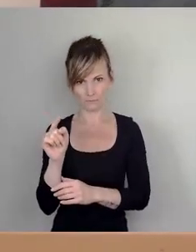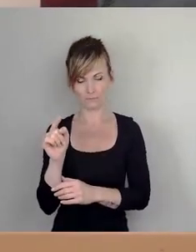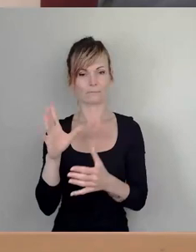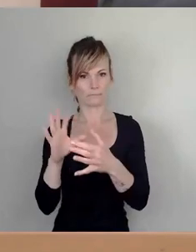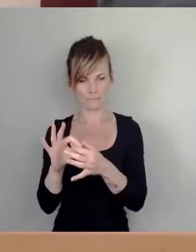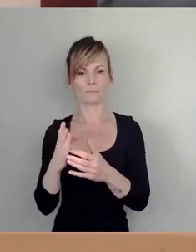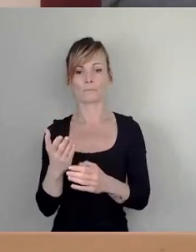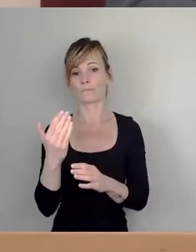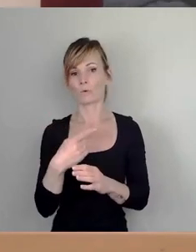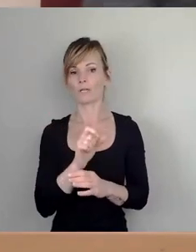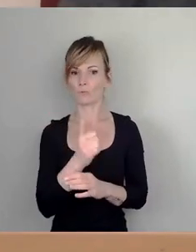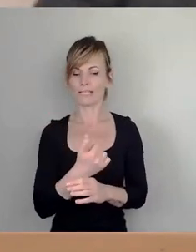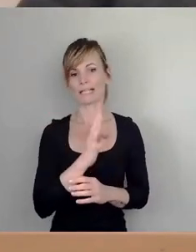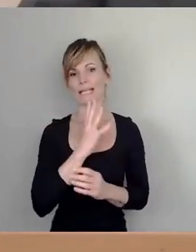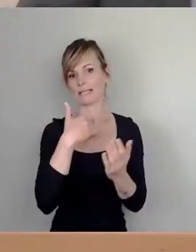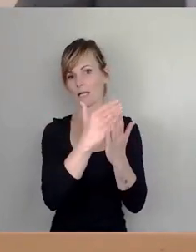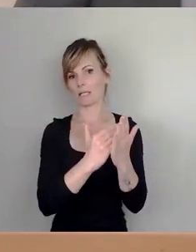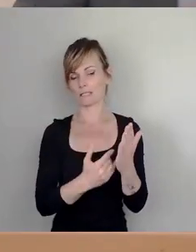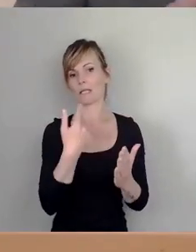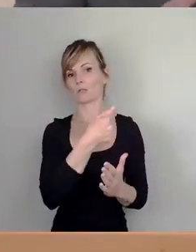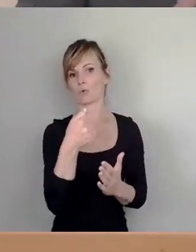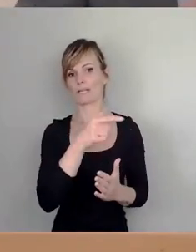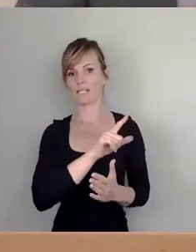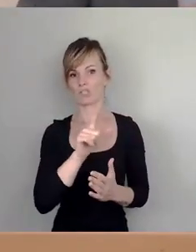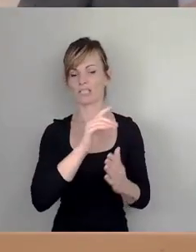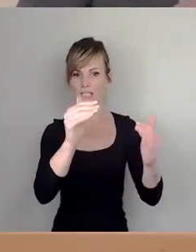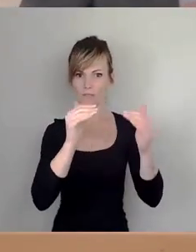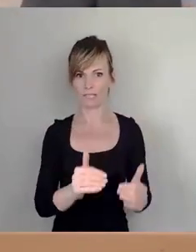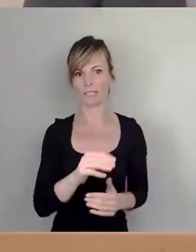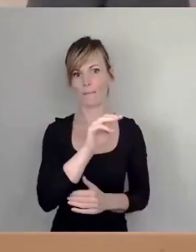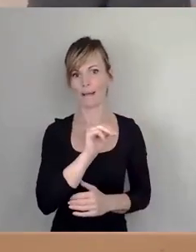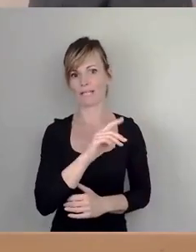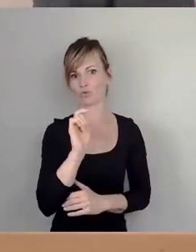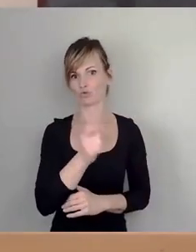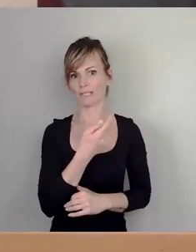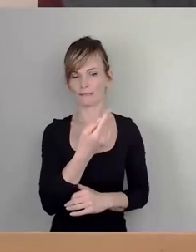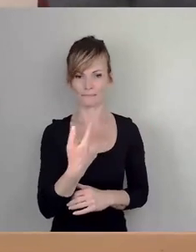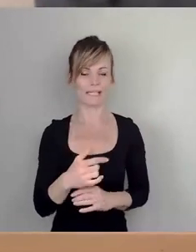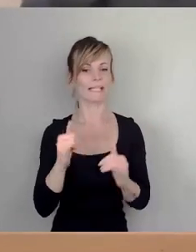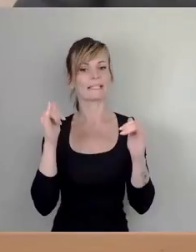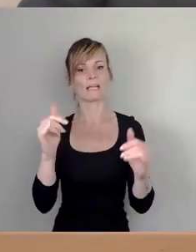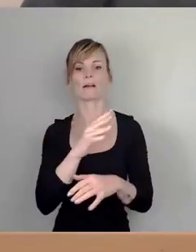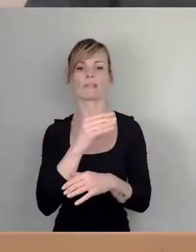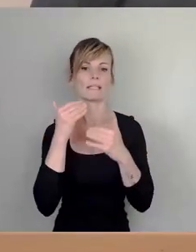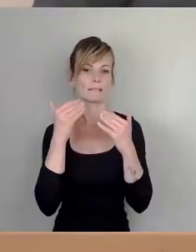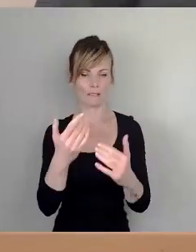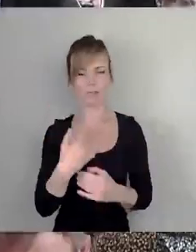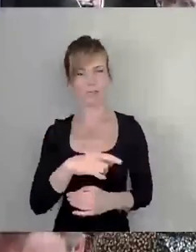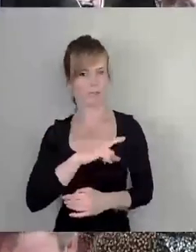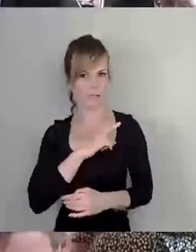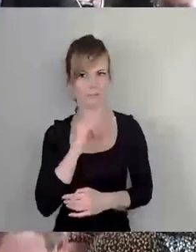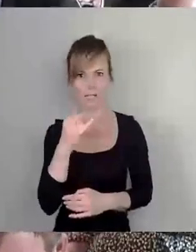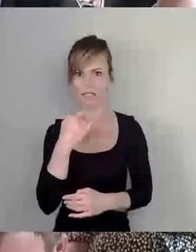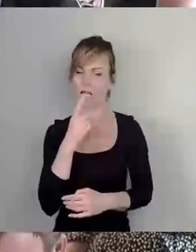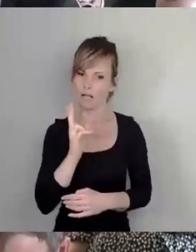erst mal eine Rednerliste weiter. Thomas Laczynski, dann mache ich mit. Ja, vielen Dank. Zunächst mal würde ich mich für die Beibehaltung der Pause aussprechen. Bitte?